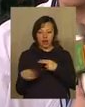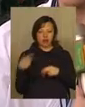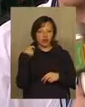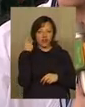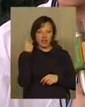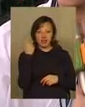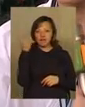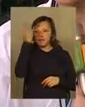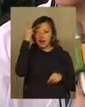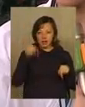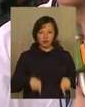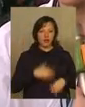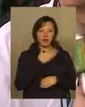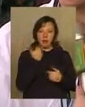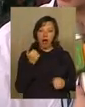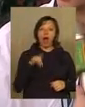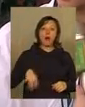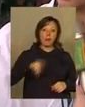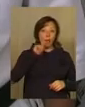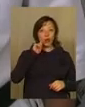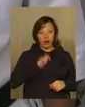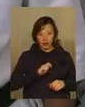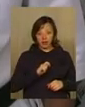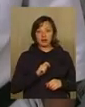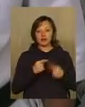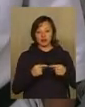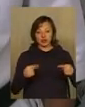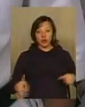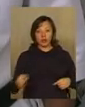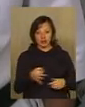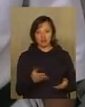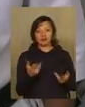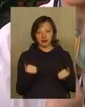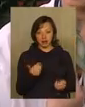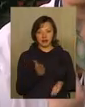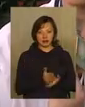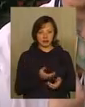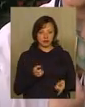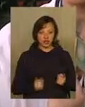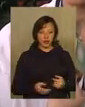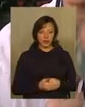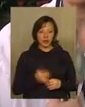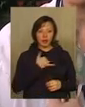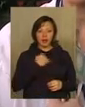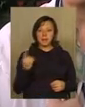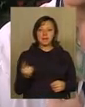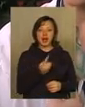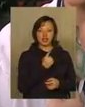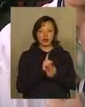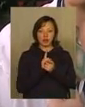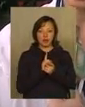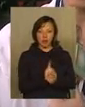в Хмельницькому ні, а от по Україні, по інших областях так, звичайно. У мене був перший поєдинок